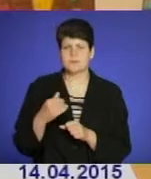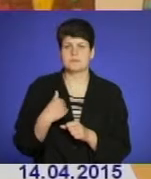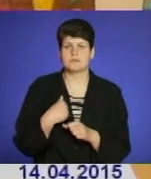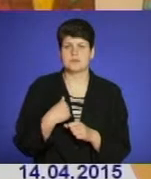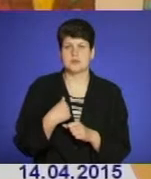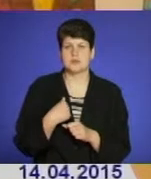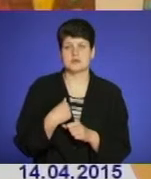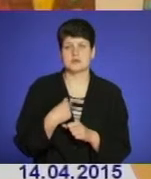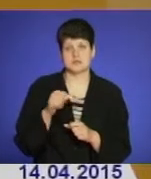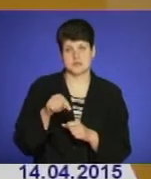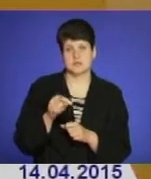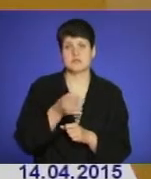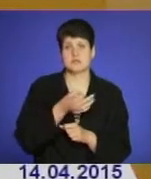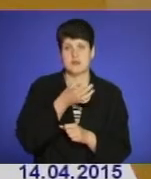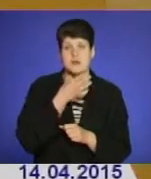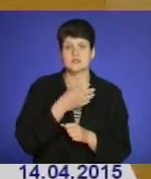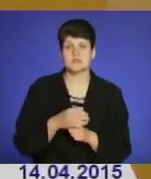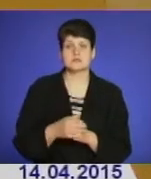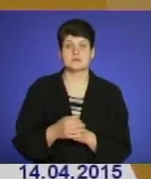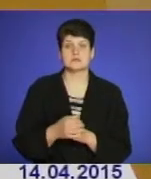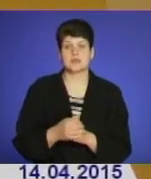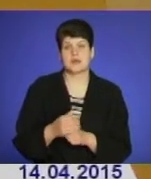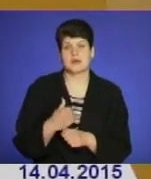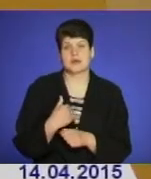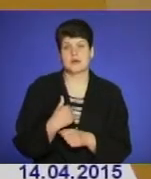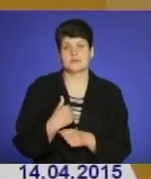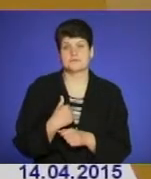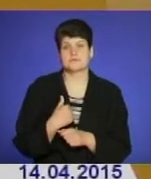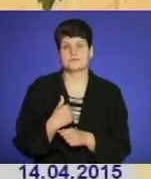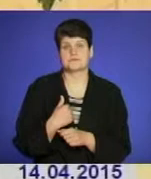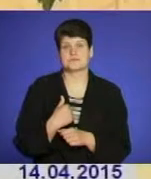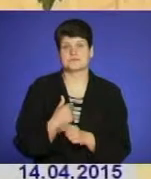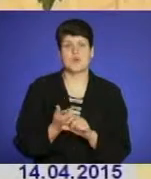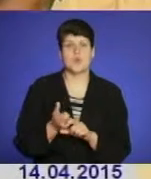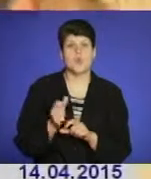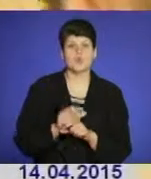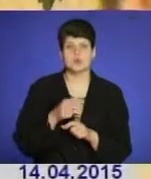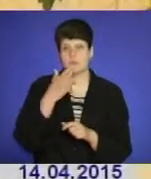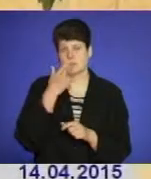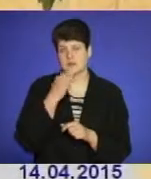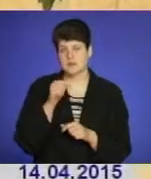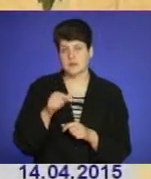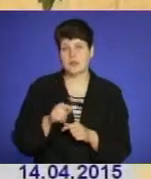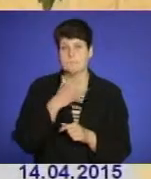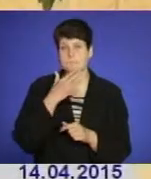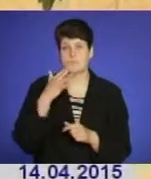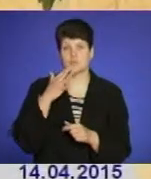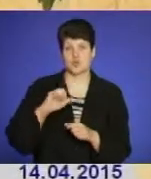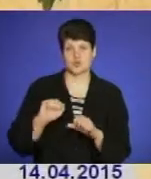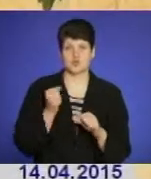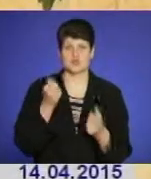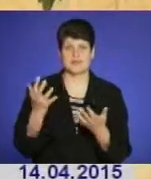подобається, я дуже звикла тут, я багато друзів знайшла